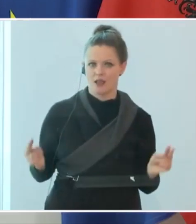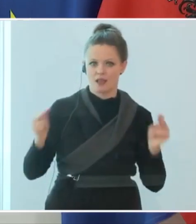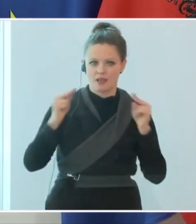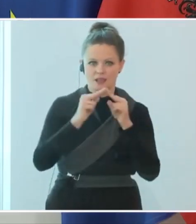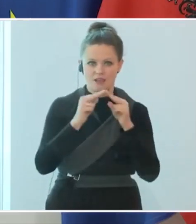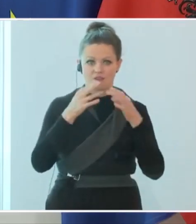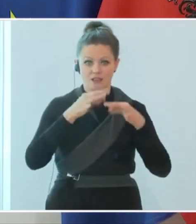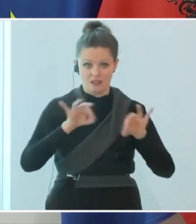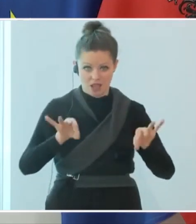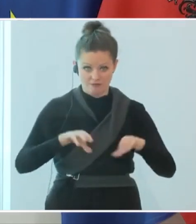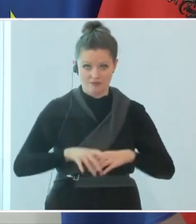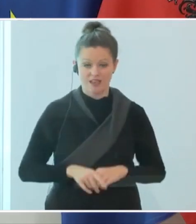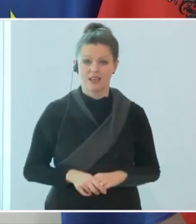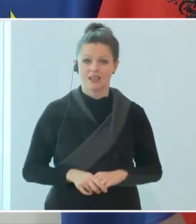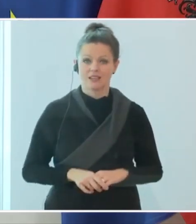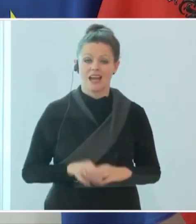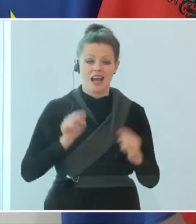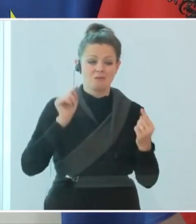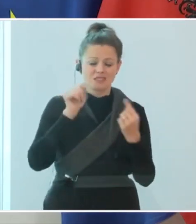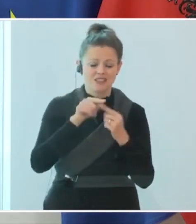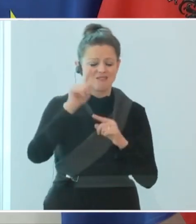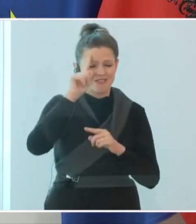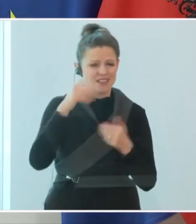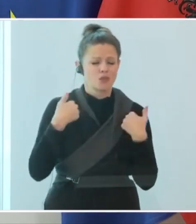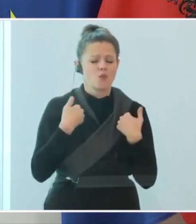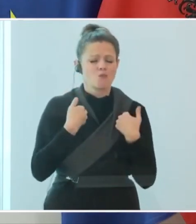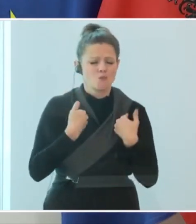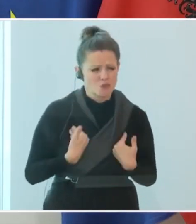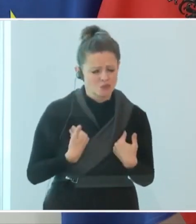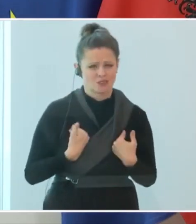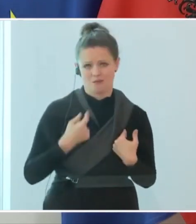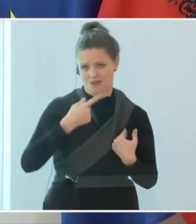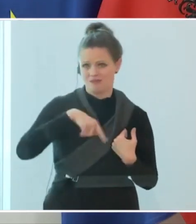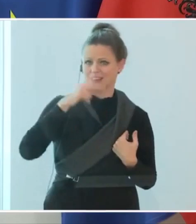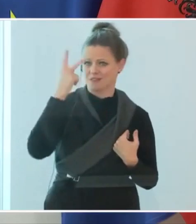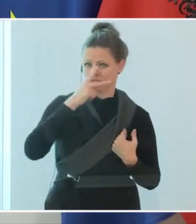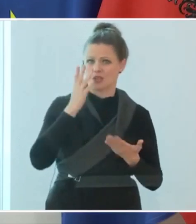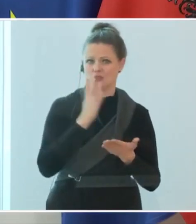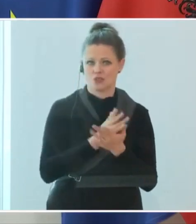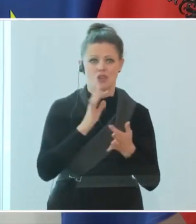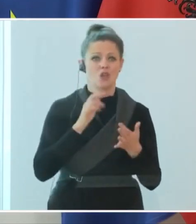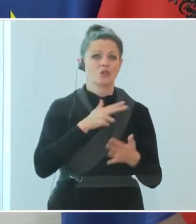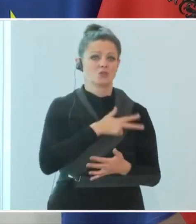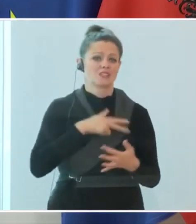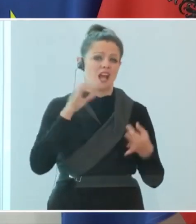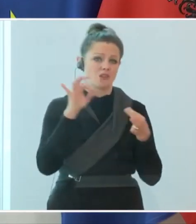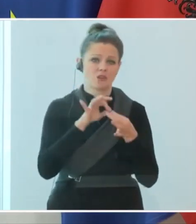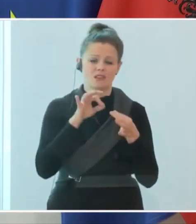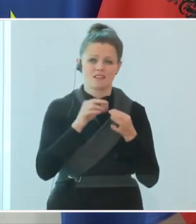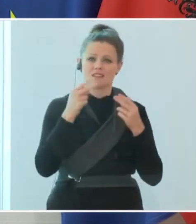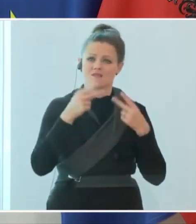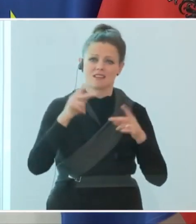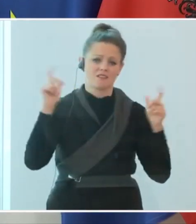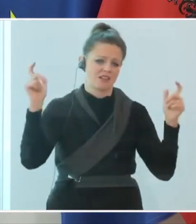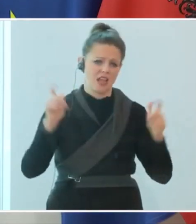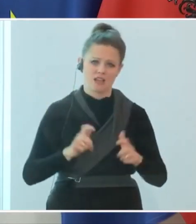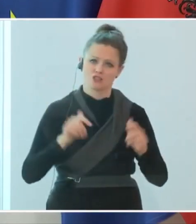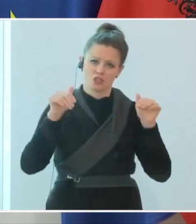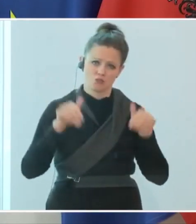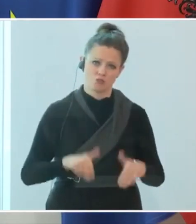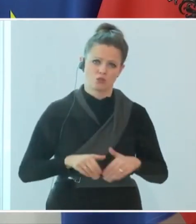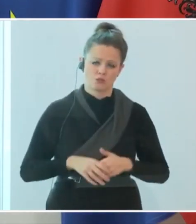es, auch wenn das noch so mühsam ist, und wir verstehen das, soziale Kontakte weiter einzuschränken.